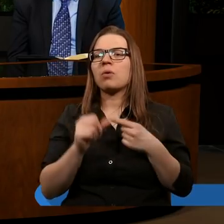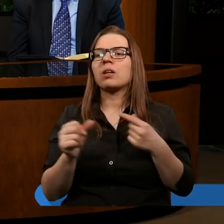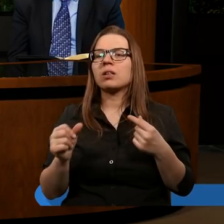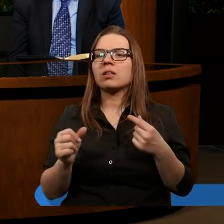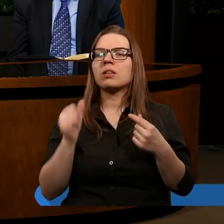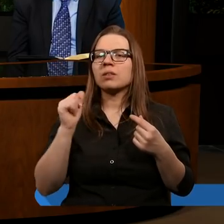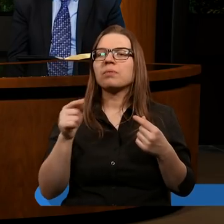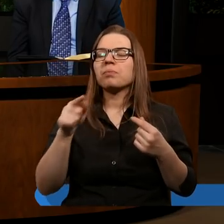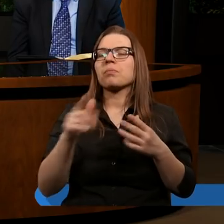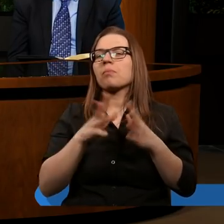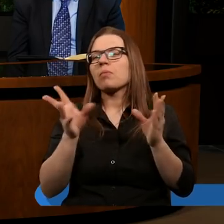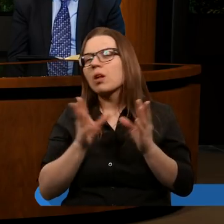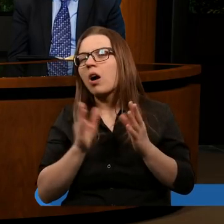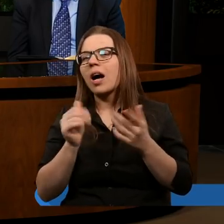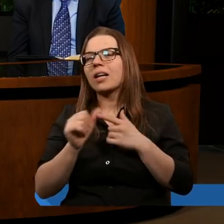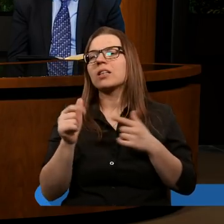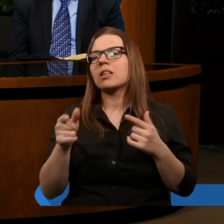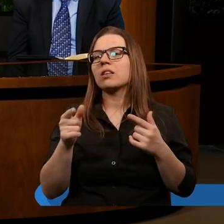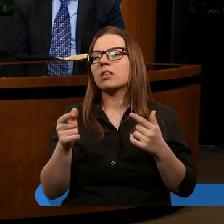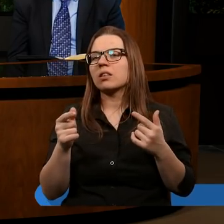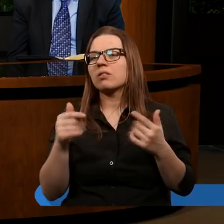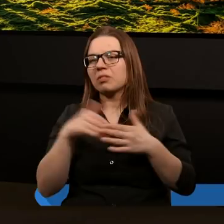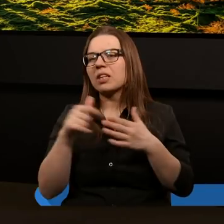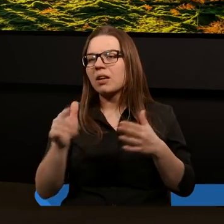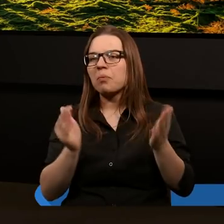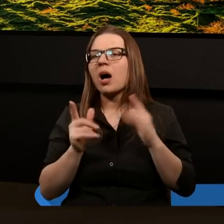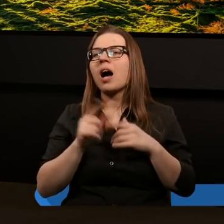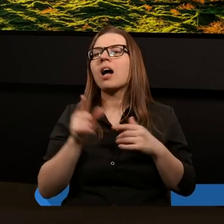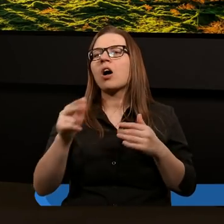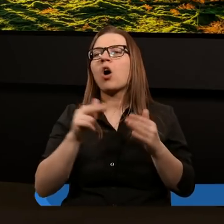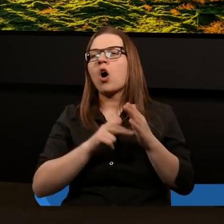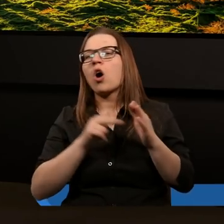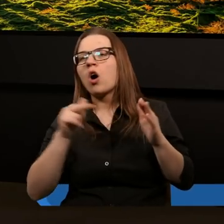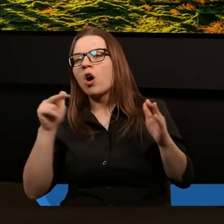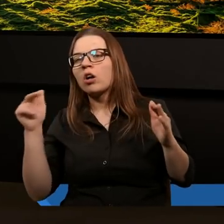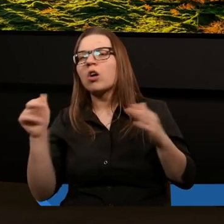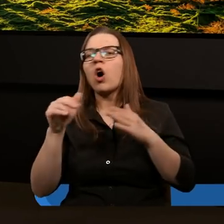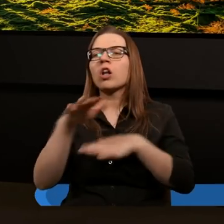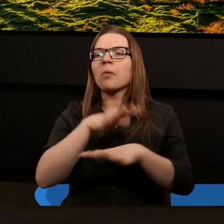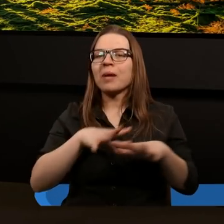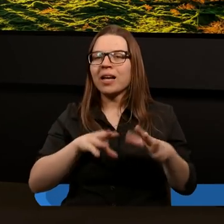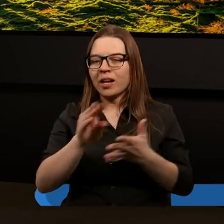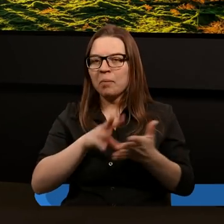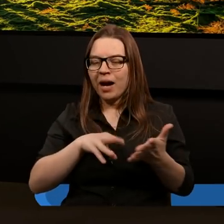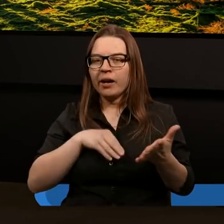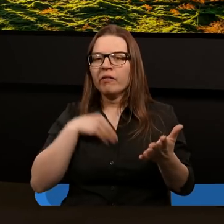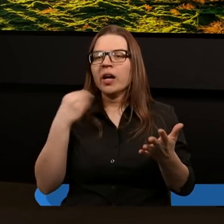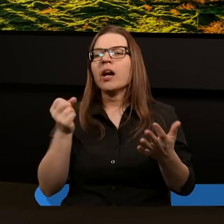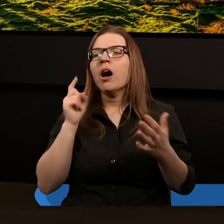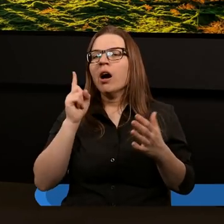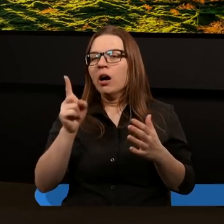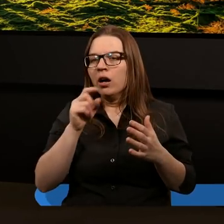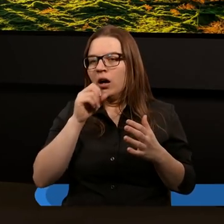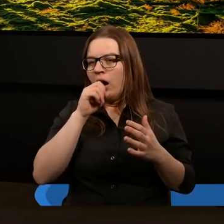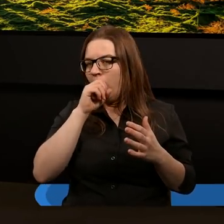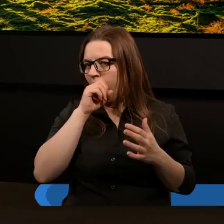Hierarchowie ubrani coraz bardziej w okazały sposób. Ale odchodzi się od Pisma Świętego, a